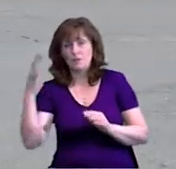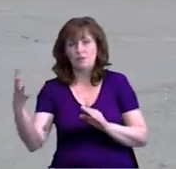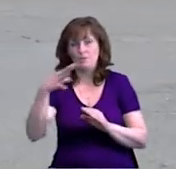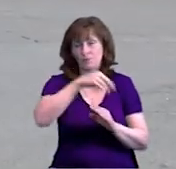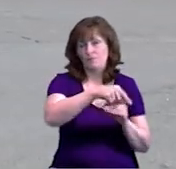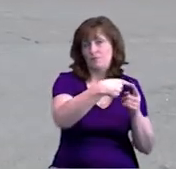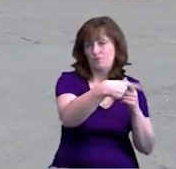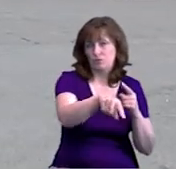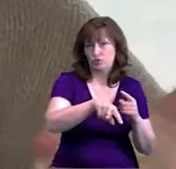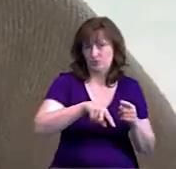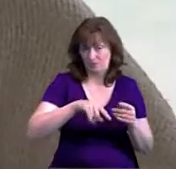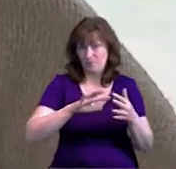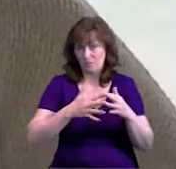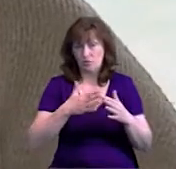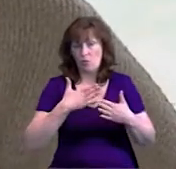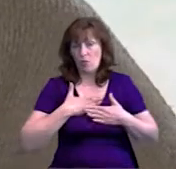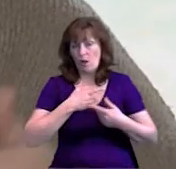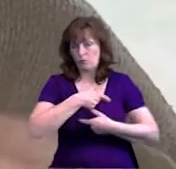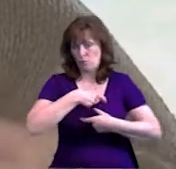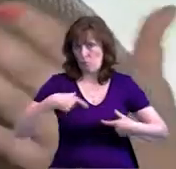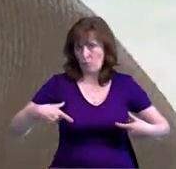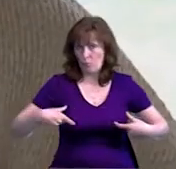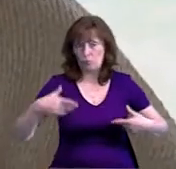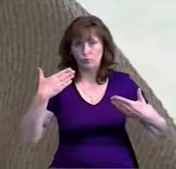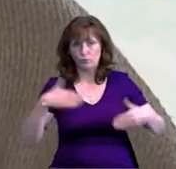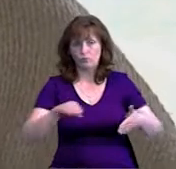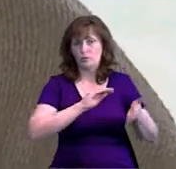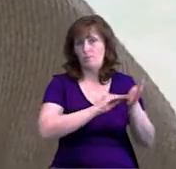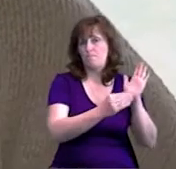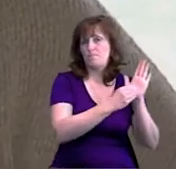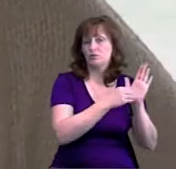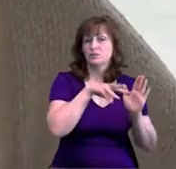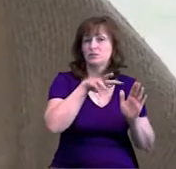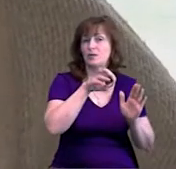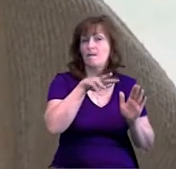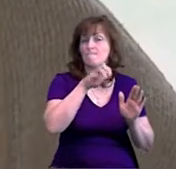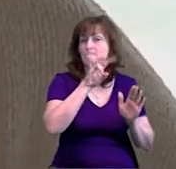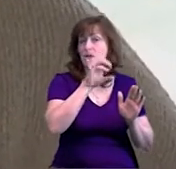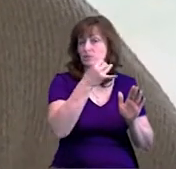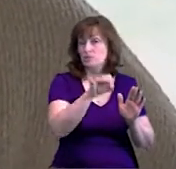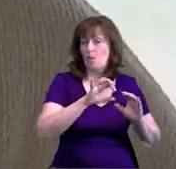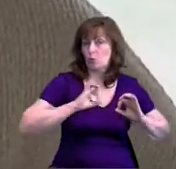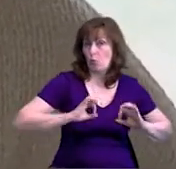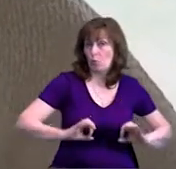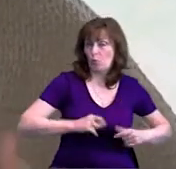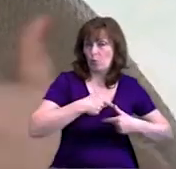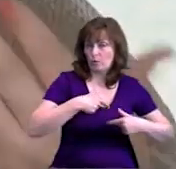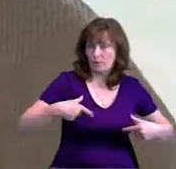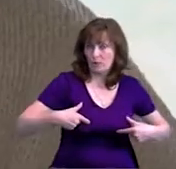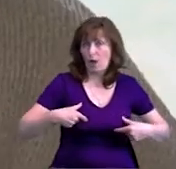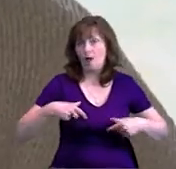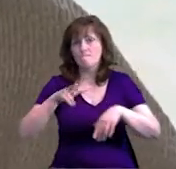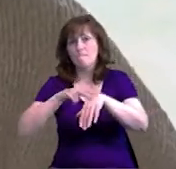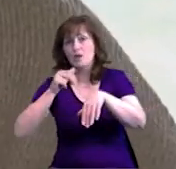міст. От візьми нашу прокуратуру, вона вже пішеться, Менська прокуратура, міліція наша, вона вже, вроді, Новгород